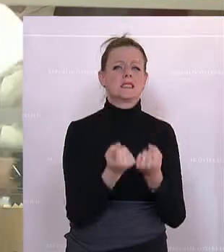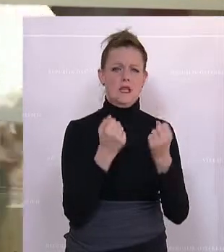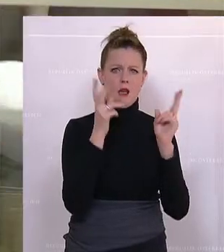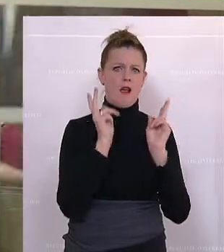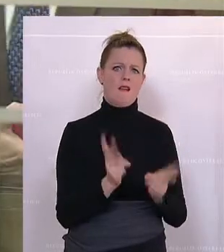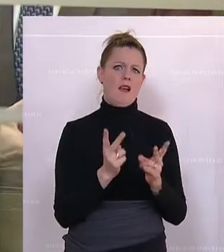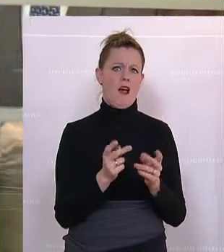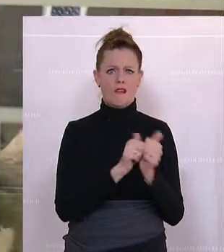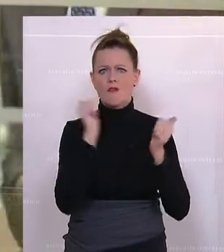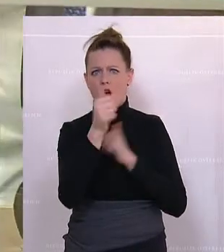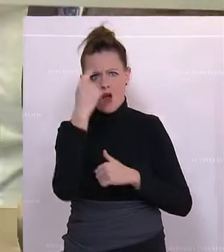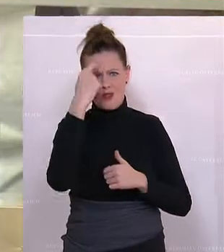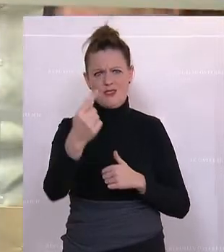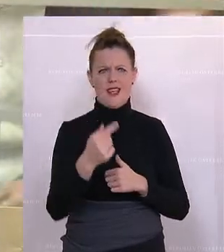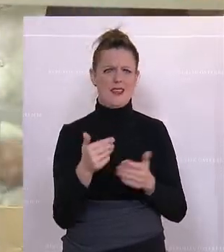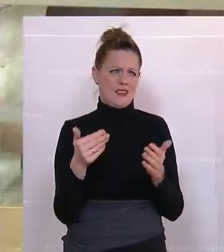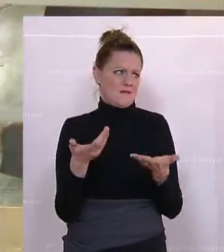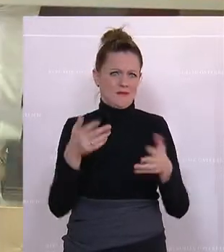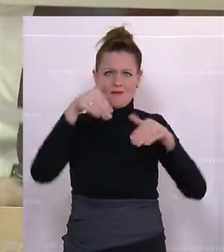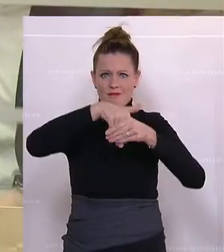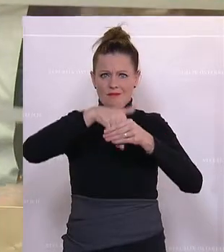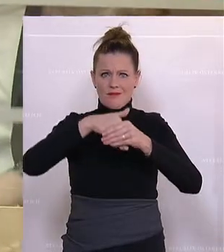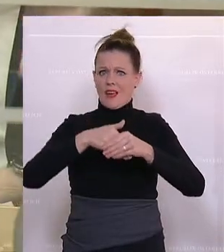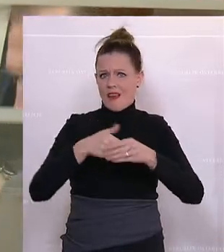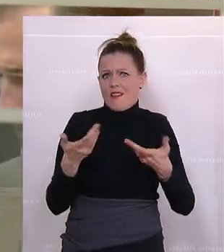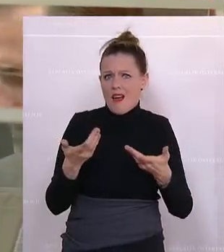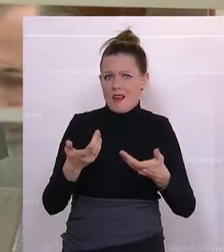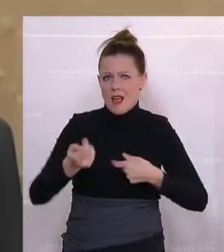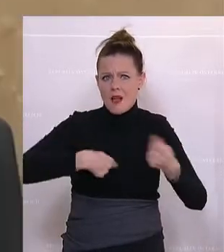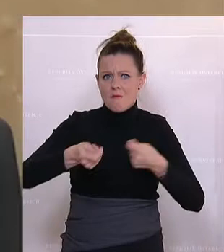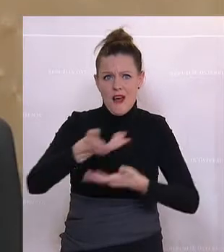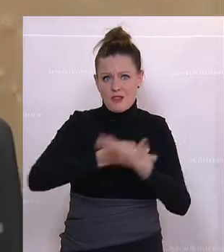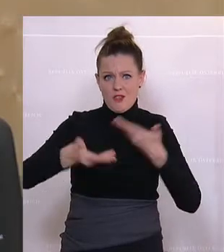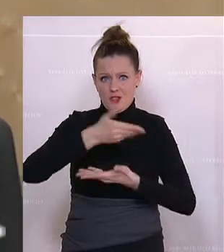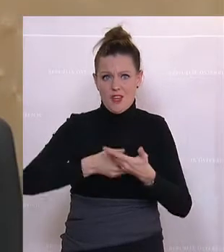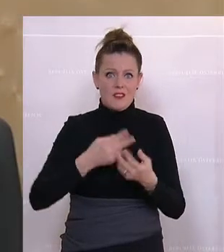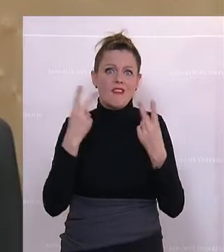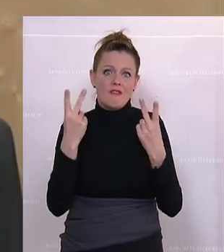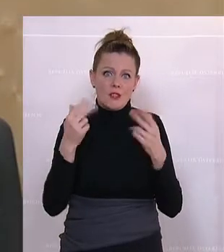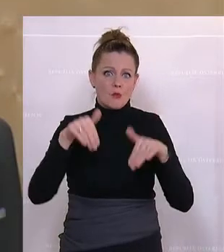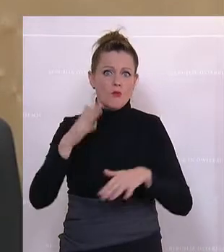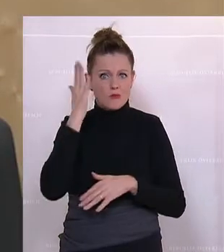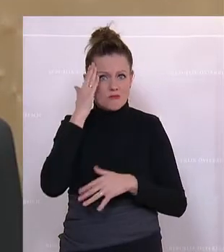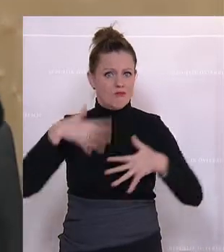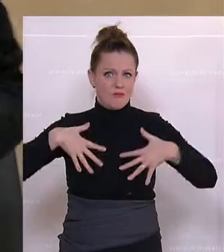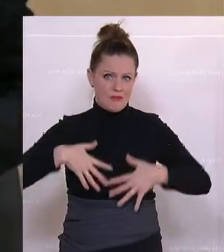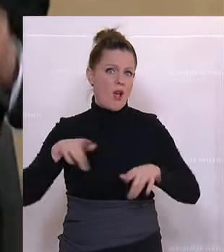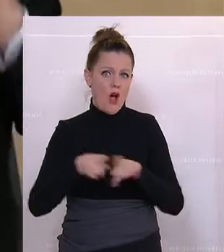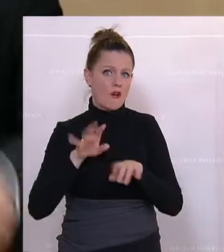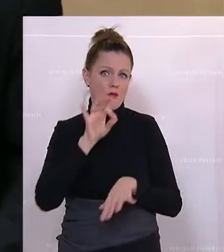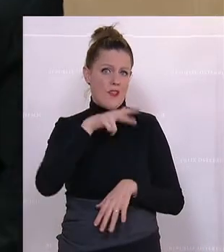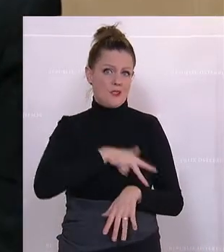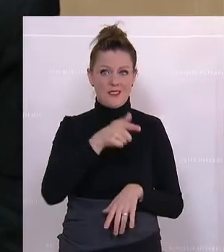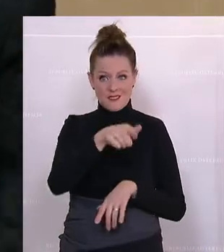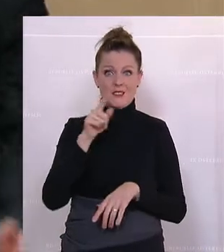am Markt. So viel Marktwirtschaft muss sein, selbst für die SPÖ. Und das ist, das ist doch das Schlaue an dieser Konstruktion. Und